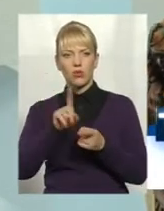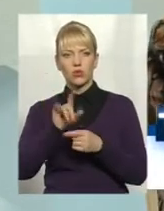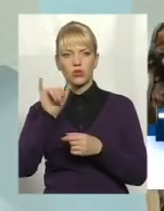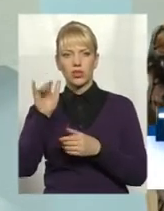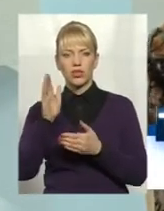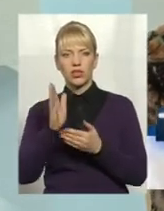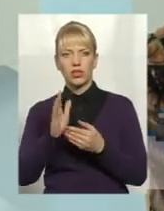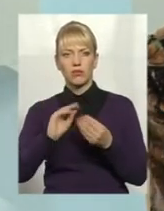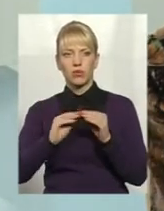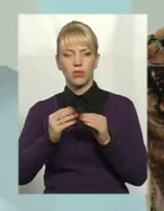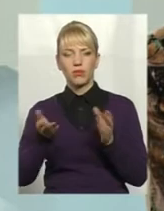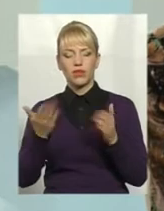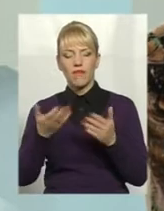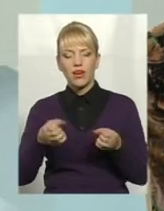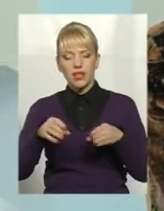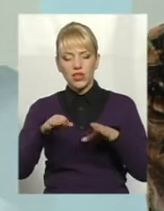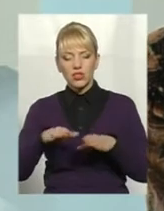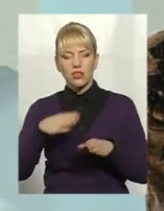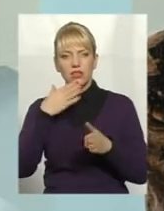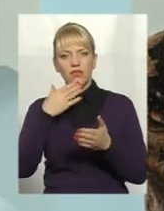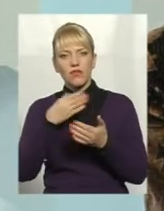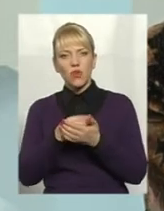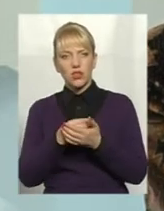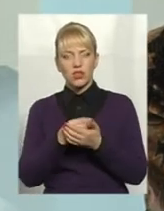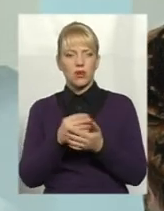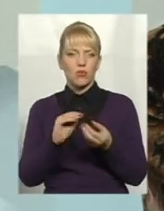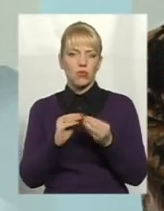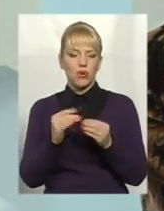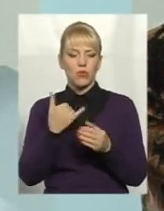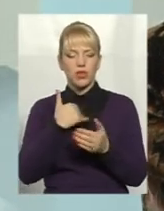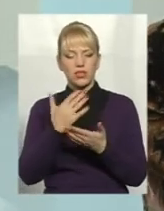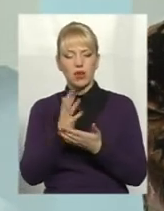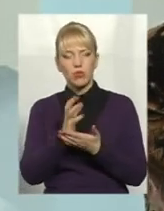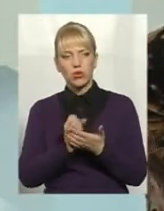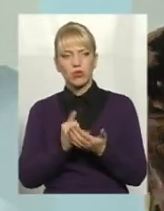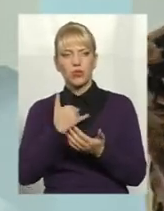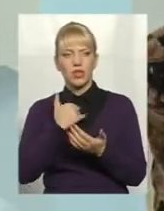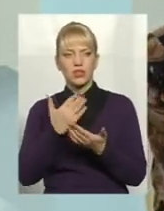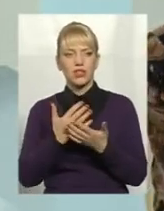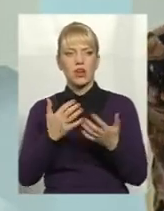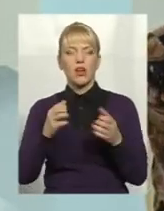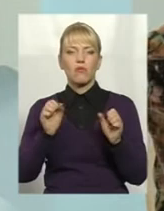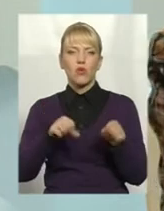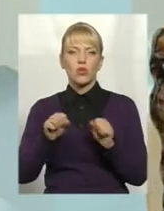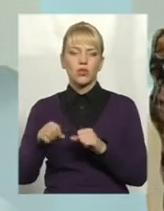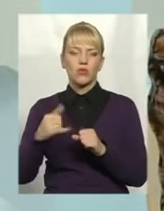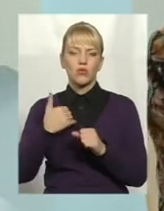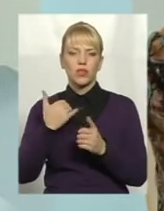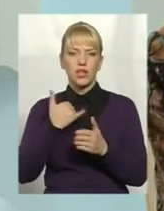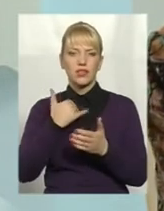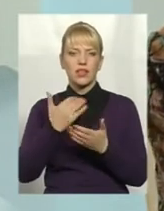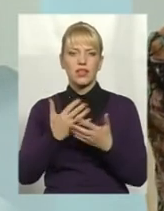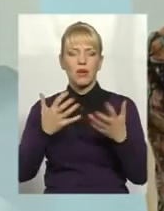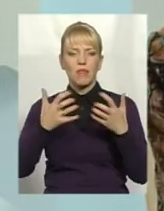Давайте вирішимо свої проблеми. У нас є потенціал, в є можливості, в нас є механізми. І якщо ми отак